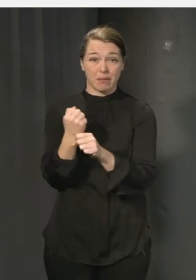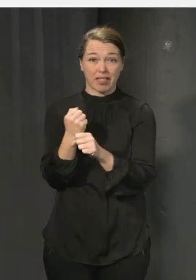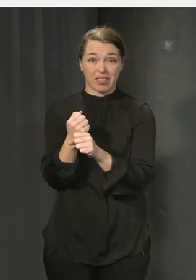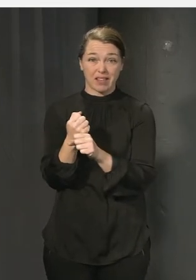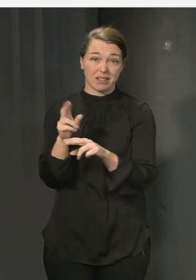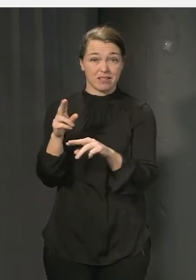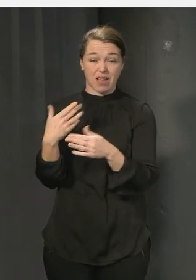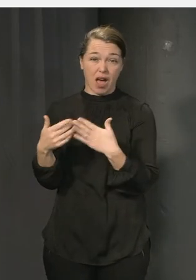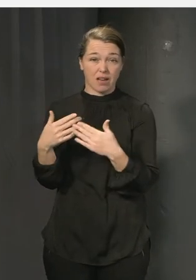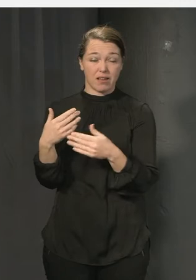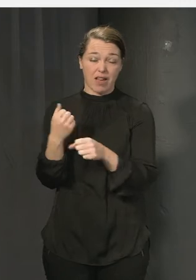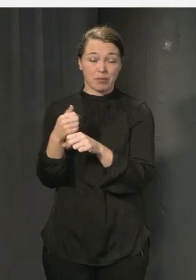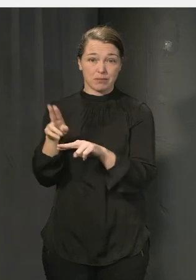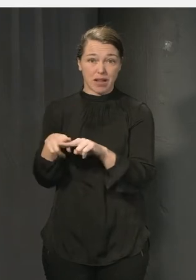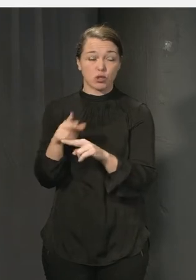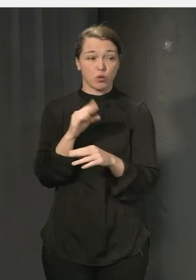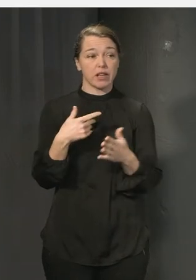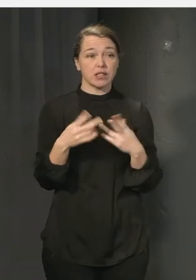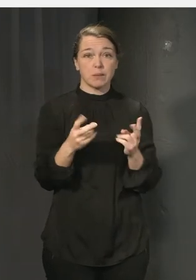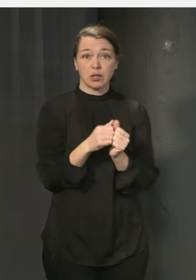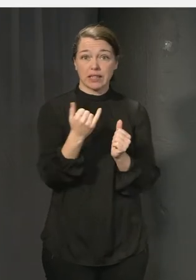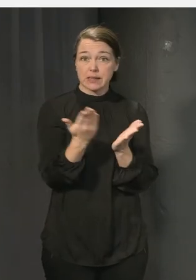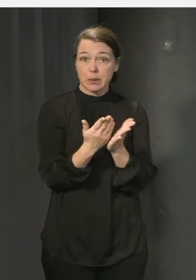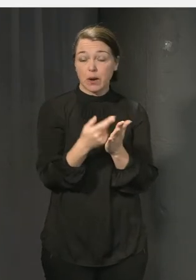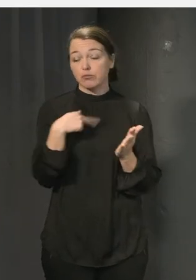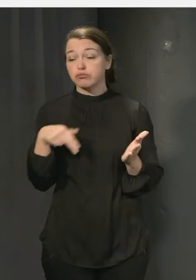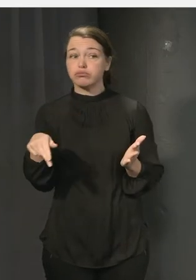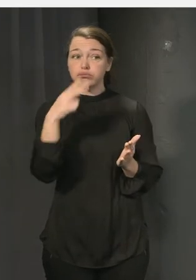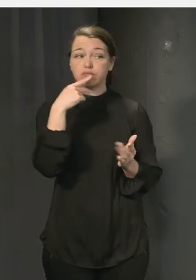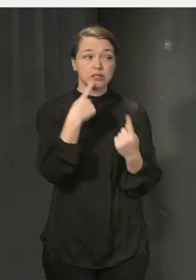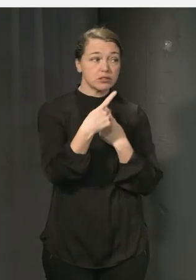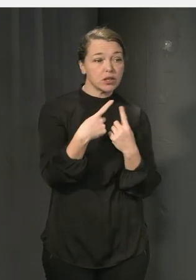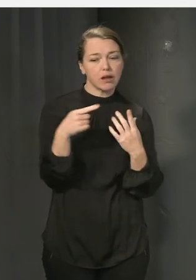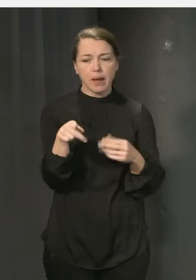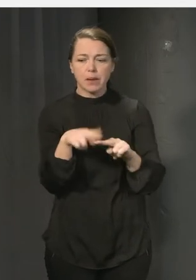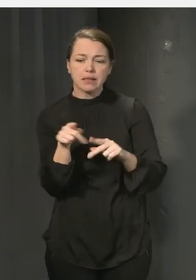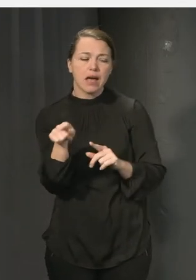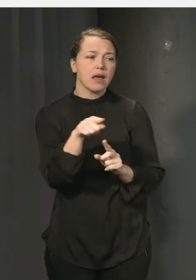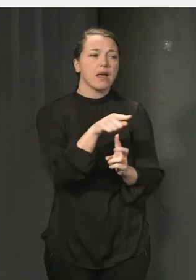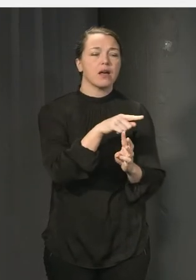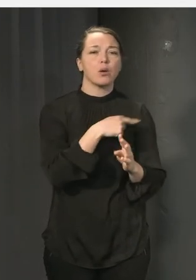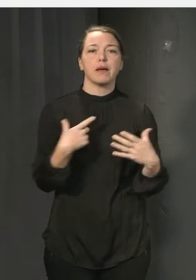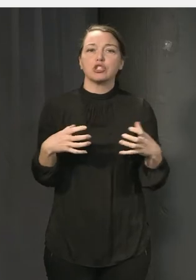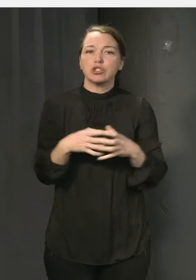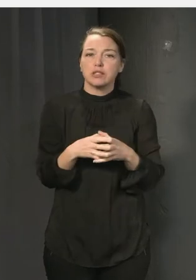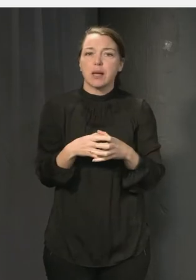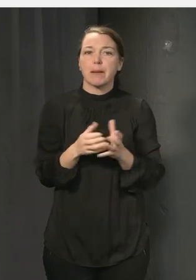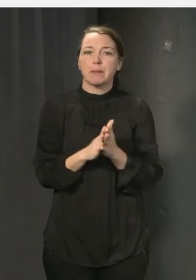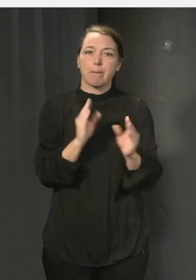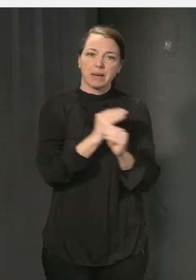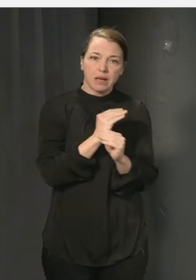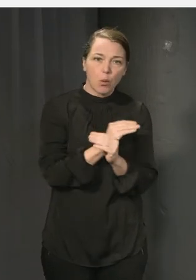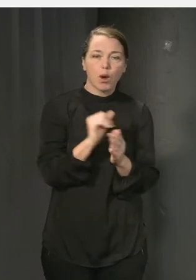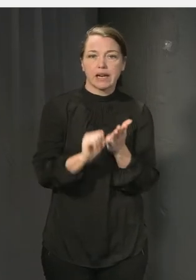identifierar och diskuterar. Och jag tänker i det där, att man gör det tillsammans, både pedagoger,